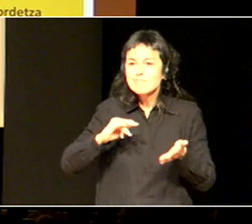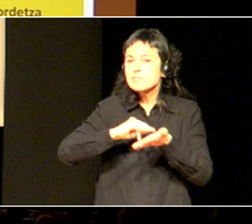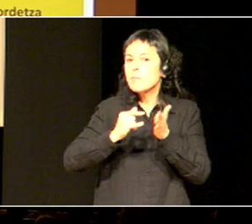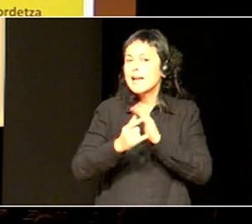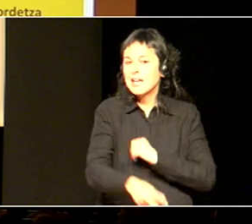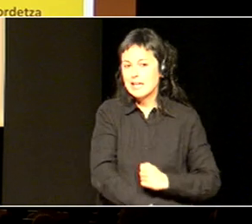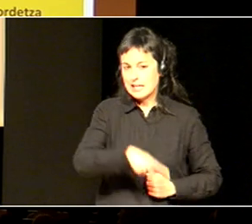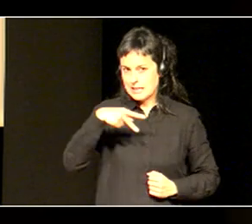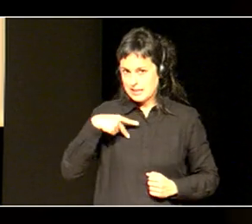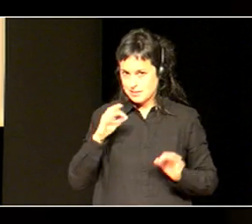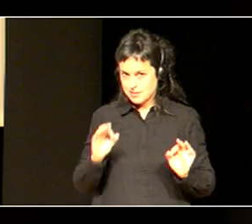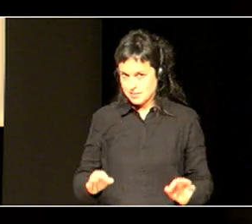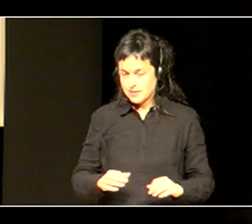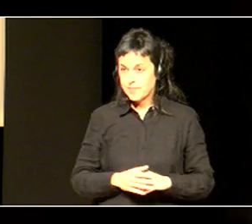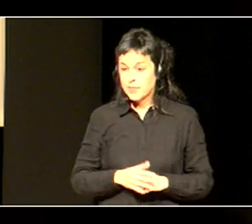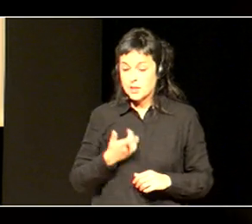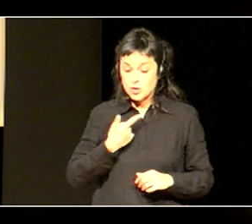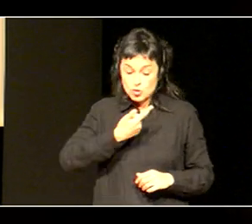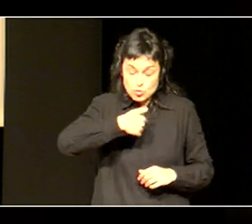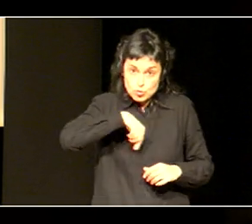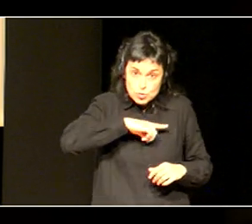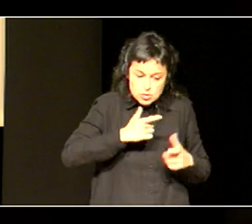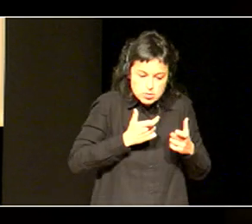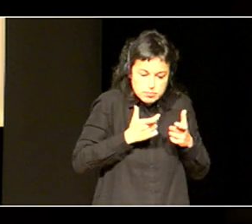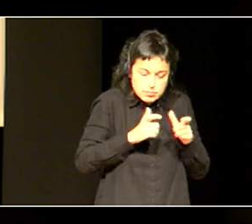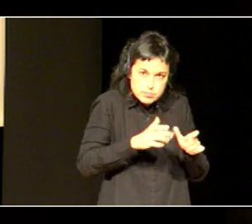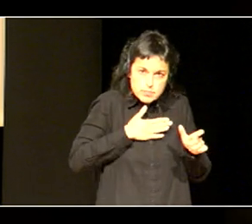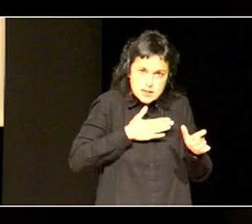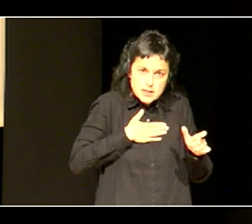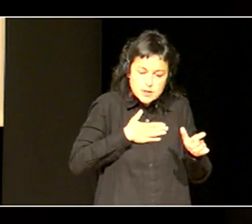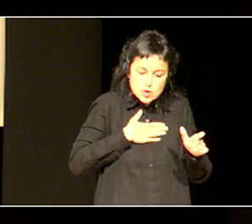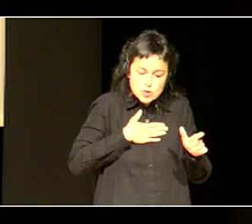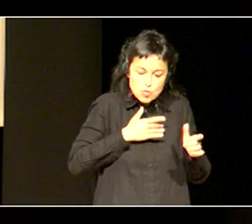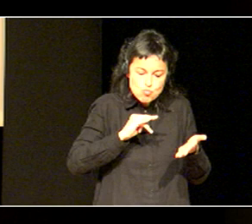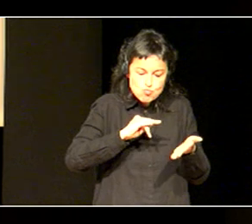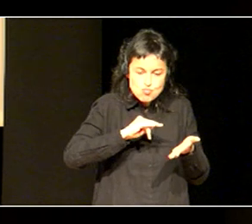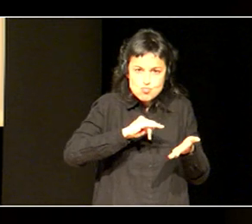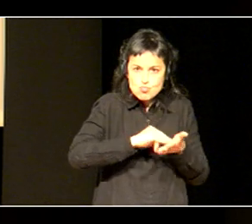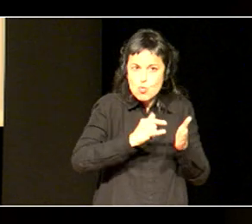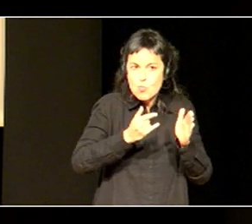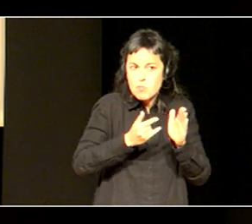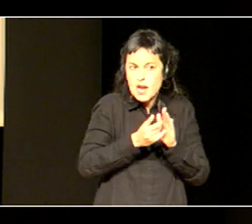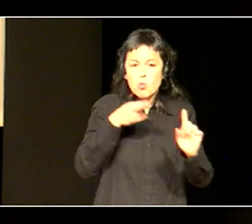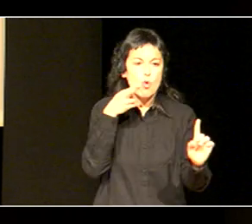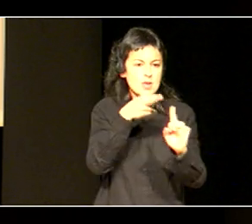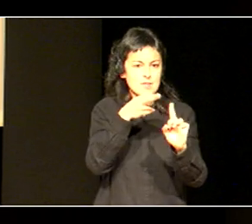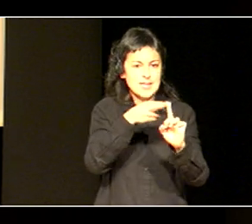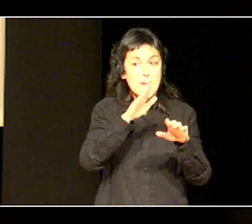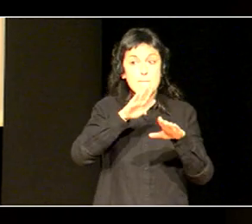departamentutik, pentsaten dugu plana, erreferentzi bat izan behar da, ikastetze guztionzat,